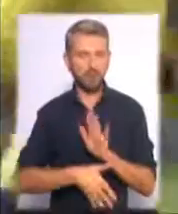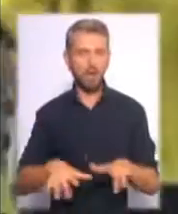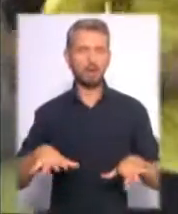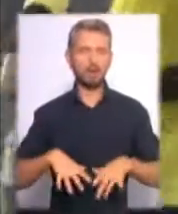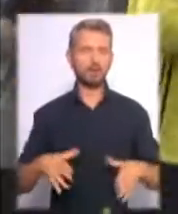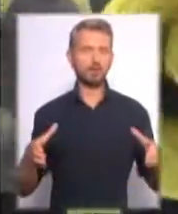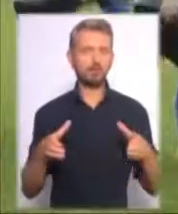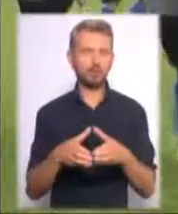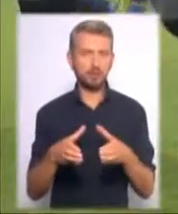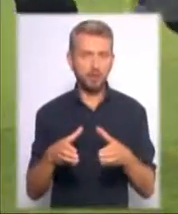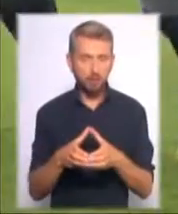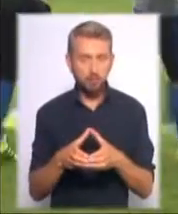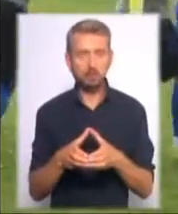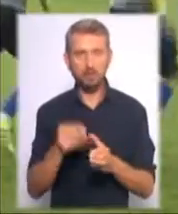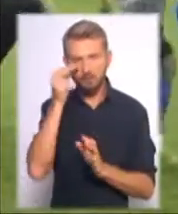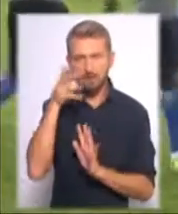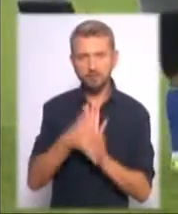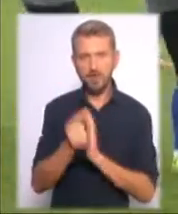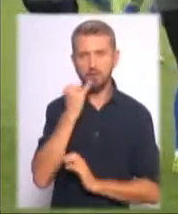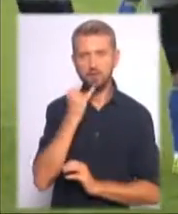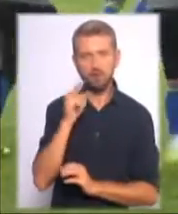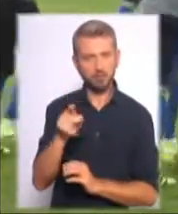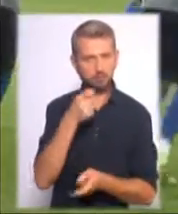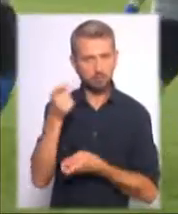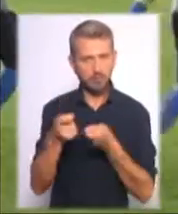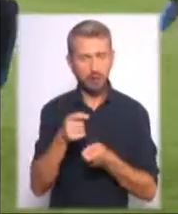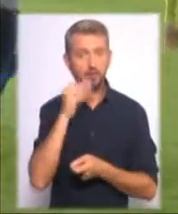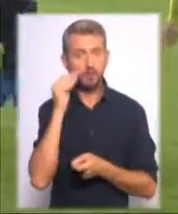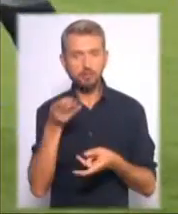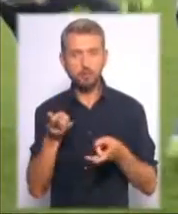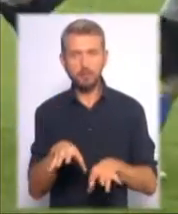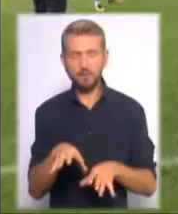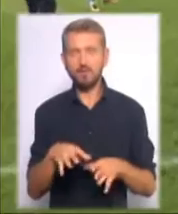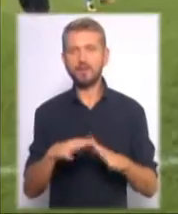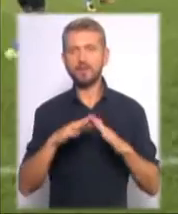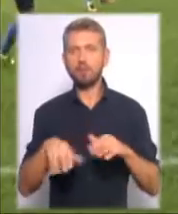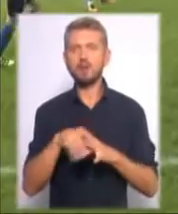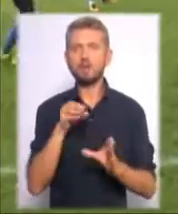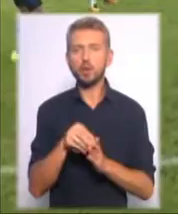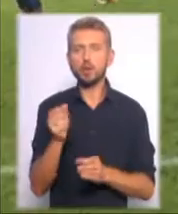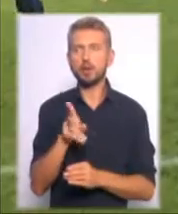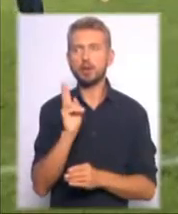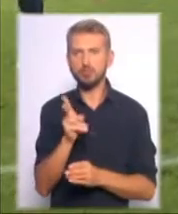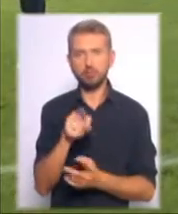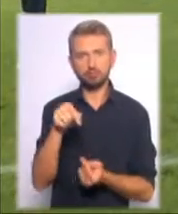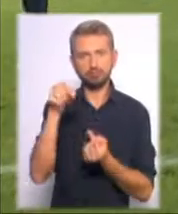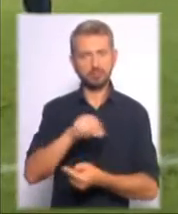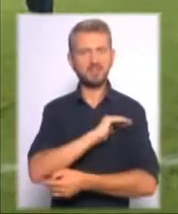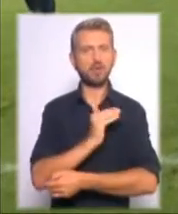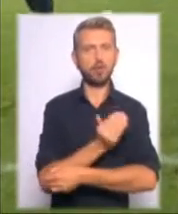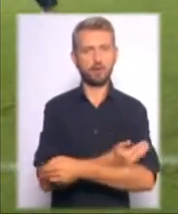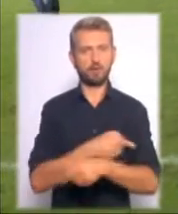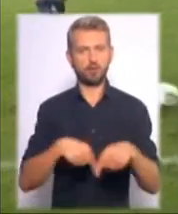штаб вивчав ісландців ретельно. Не дарма Шевченко залишив у таборі збірної тих, хто відповідає його уявленням про силовий футбол.